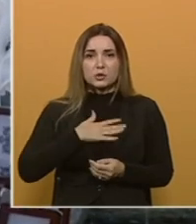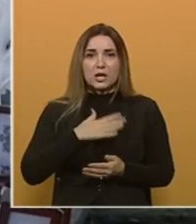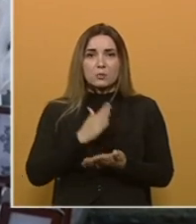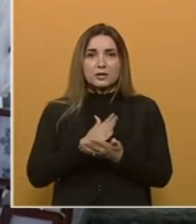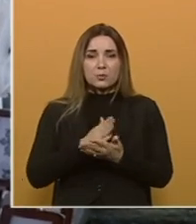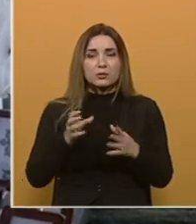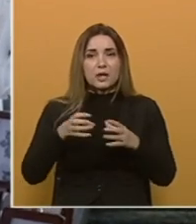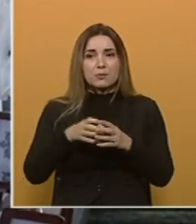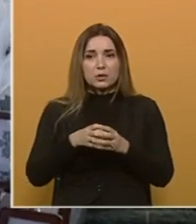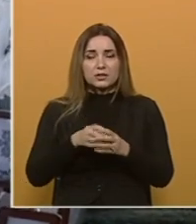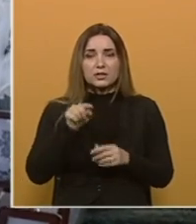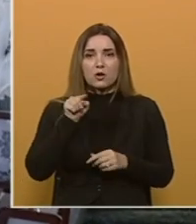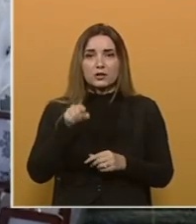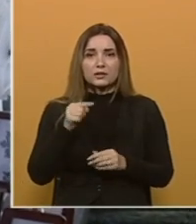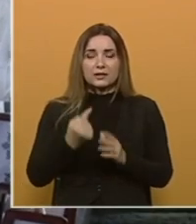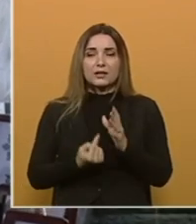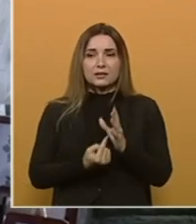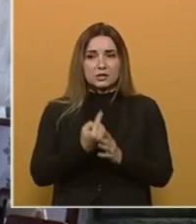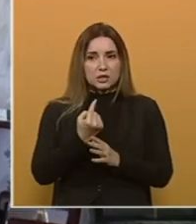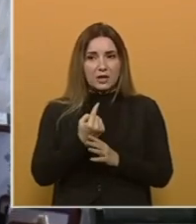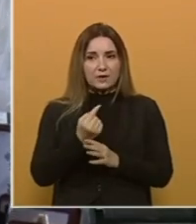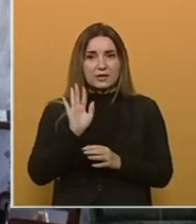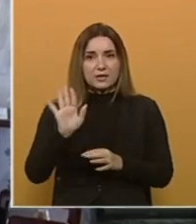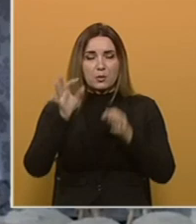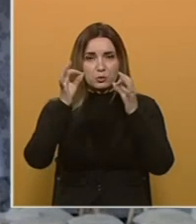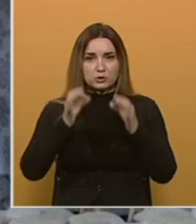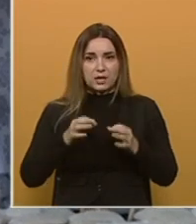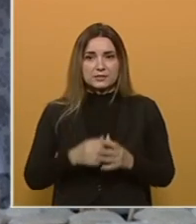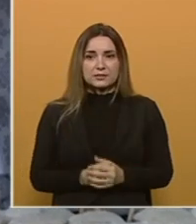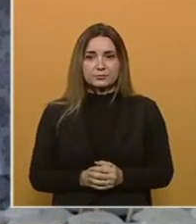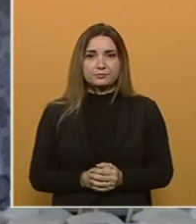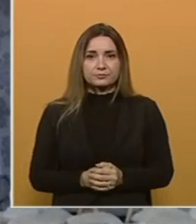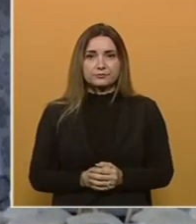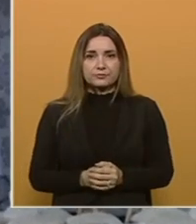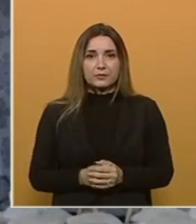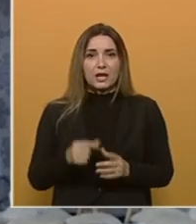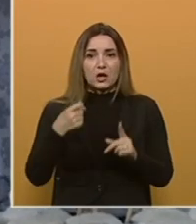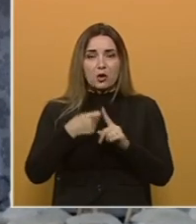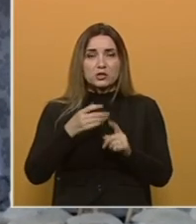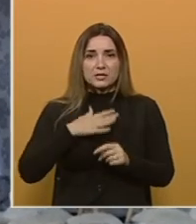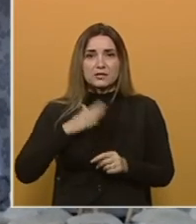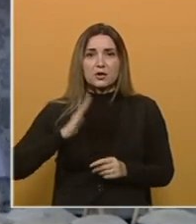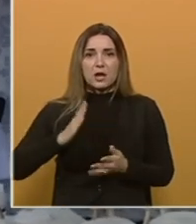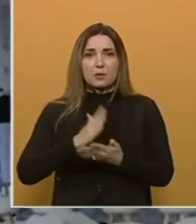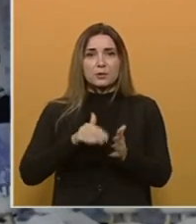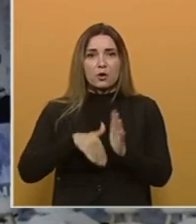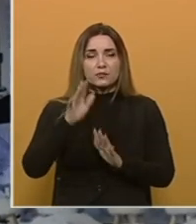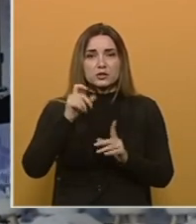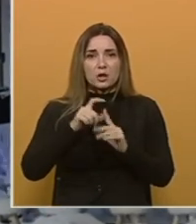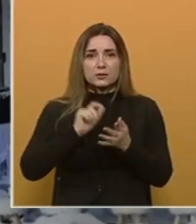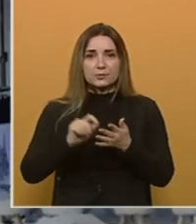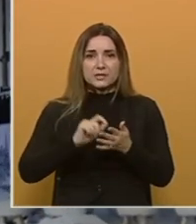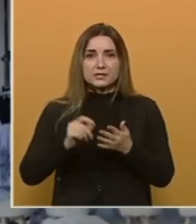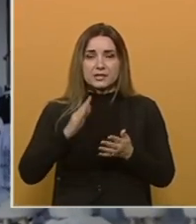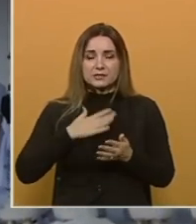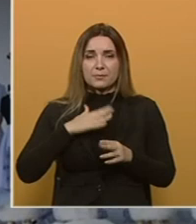budemo dio tih dešavanja, njemu čast. Petar Kočić je za svoj narod bio više od pisca i za sebe